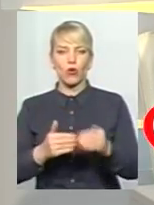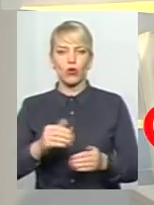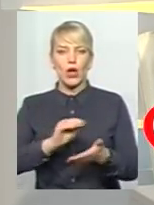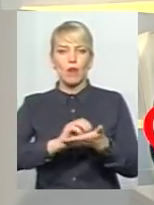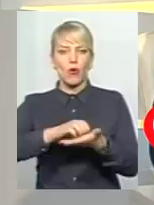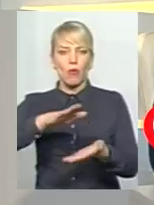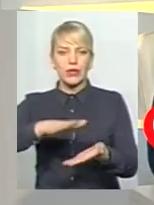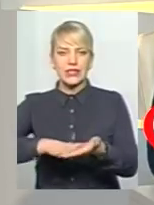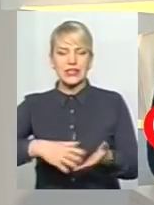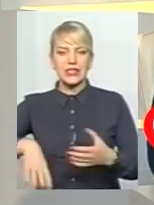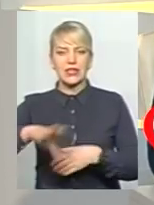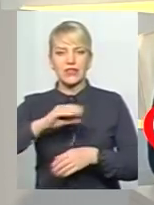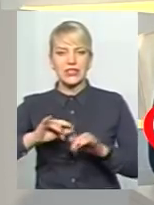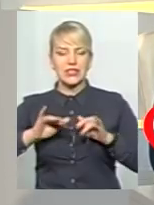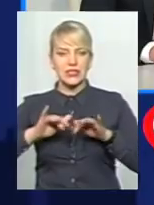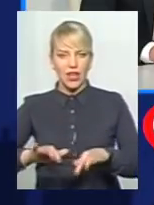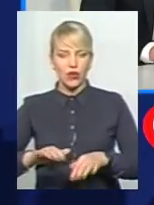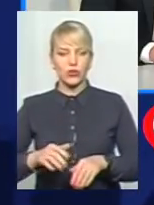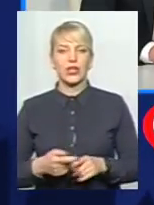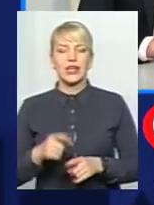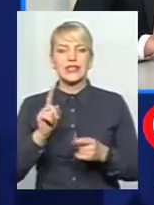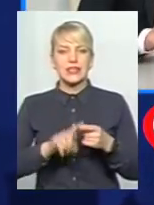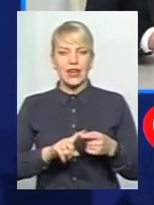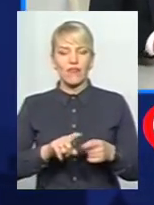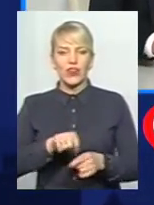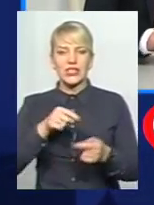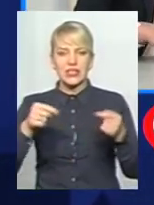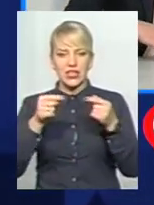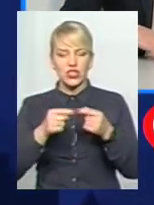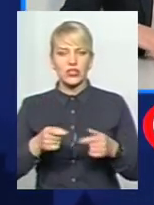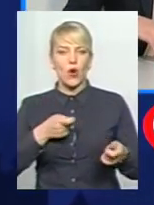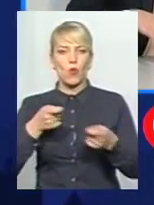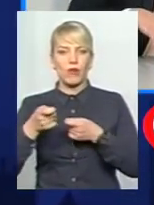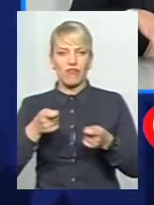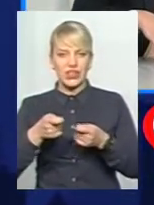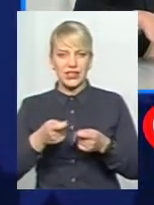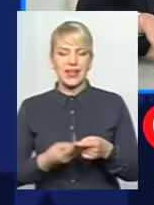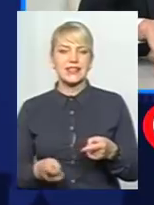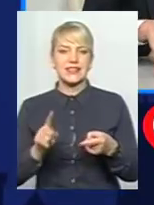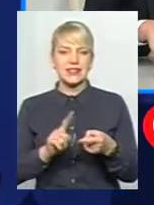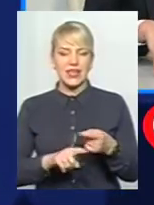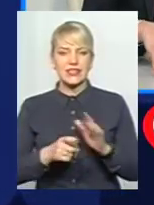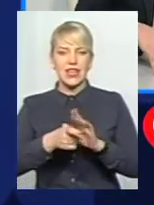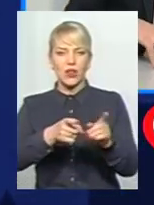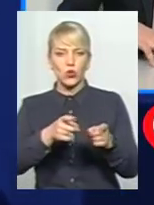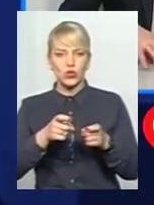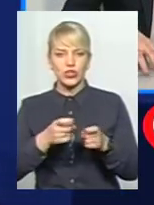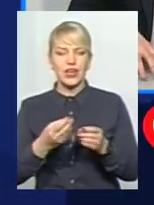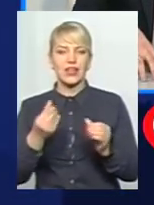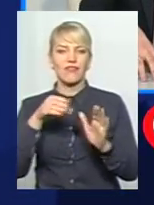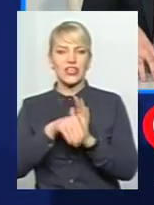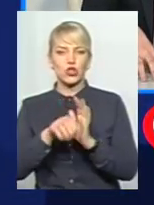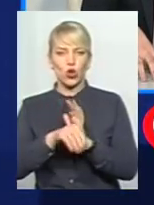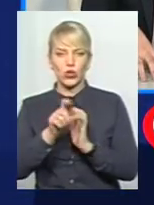заходи по реалізації індустріального парку. Це, власне, визначення управителя, це залучення інвесторів, це